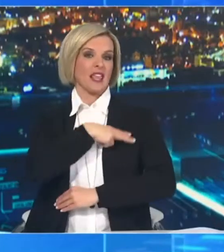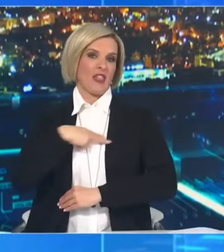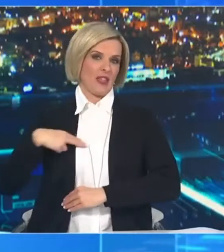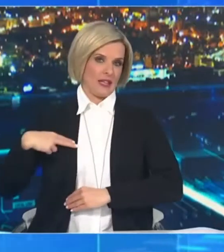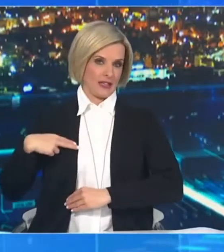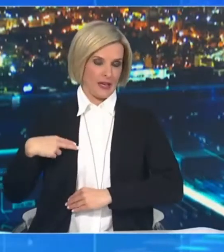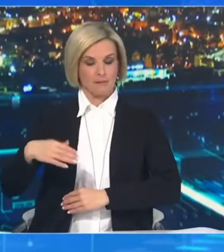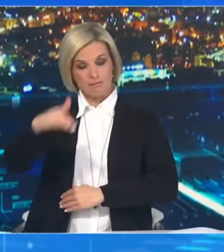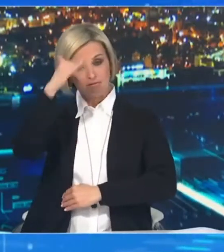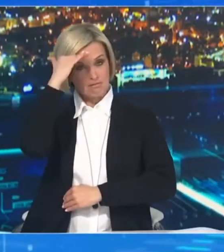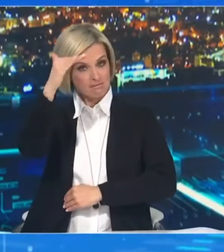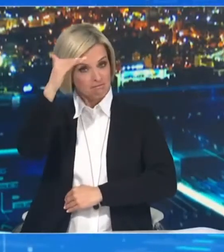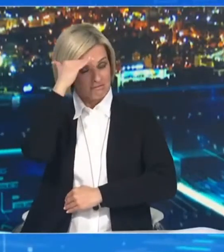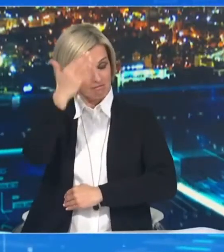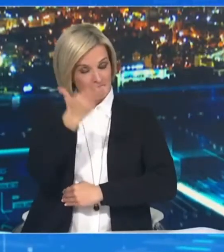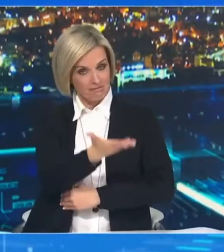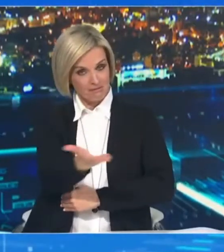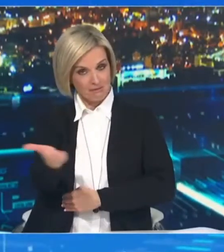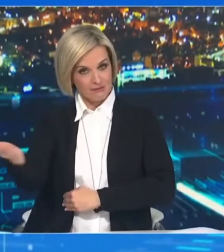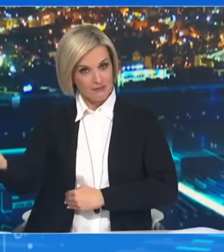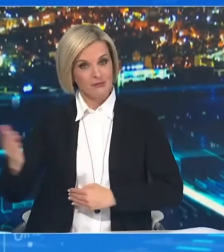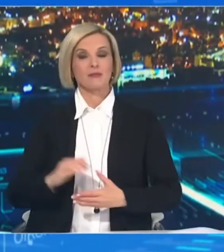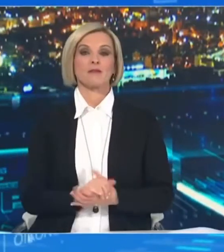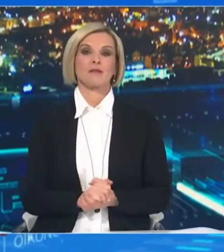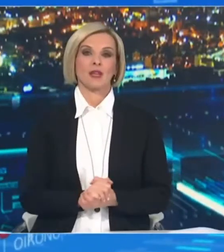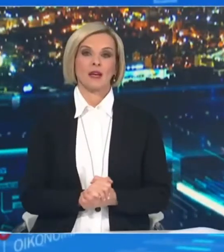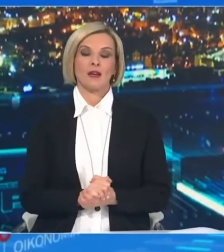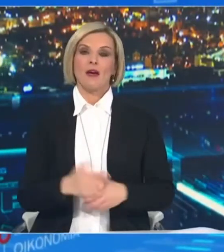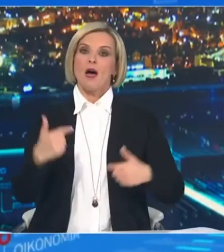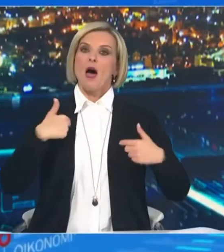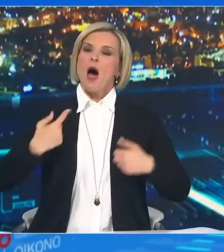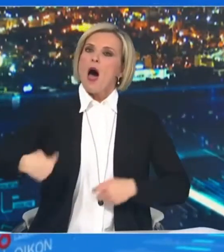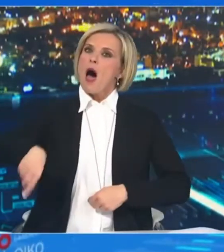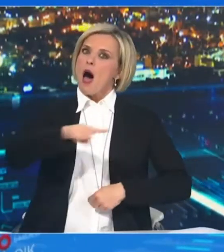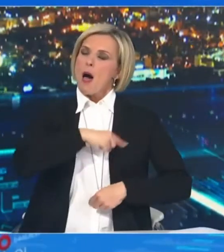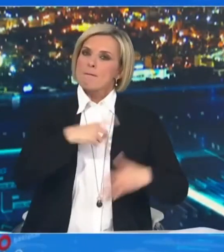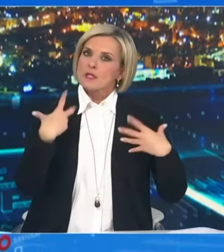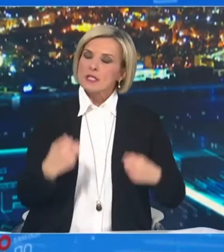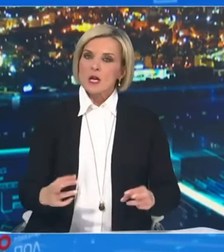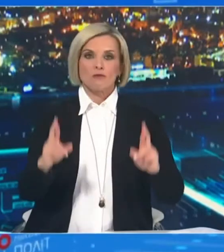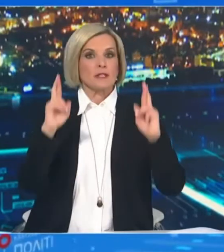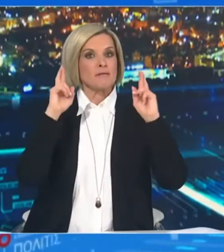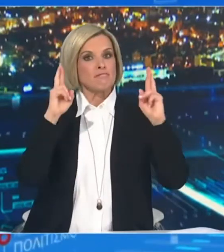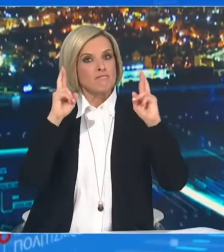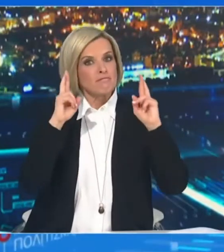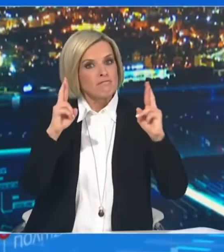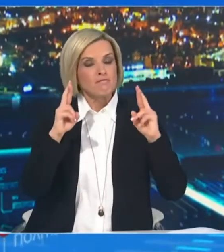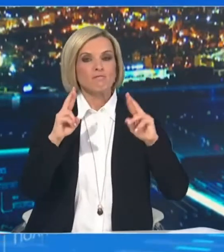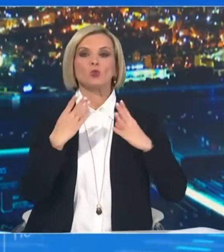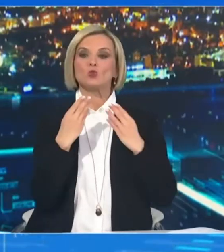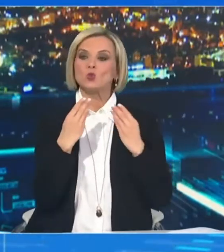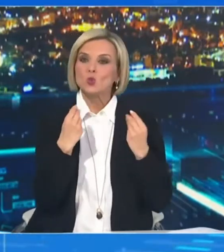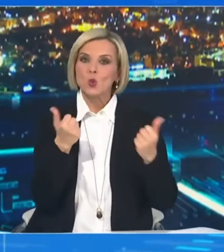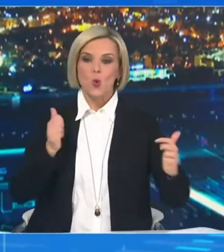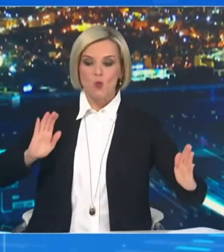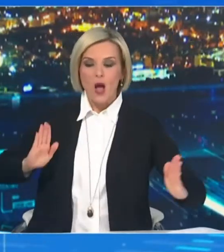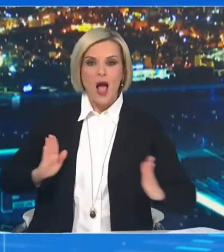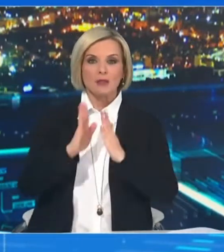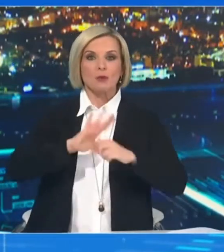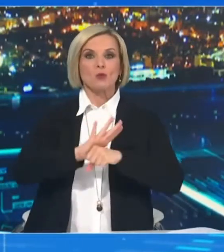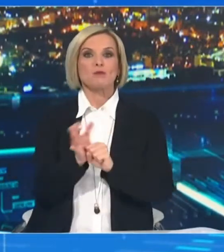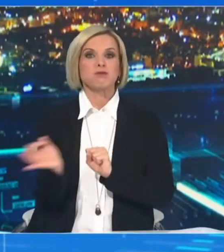Καλησπέρα σας. Η μεγάλη προσδοκία για την αντιμετώπιση της επιδημίας από τον